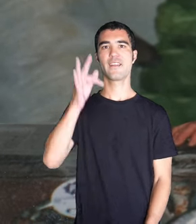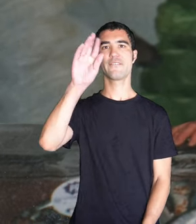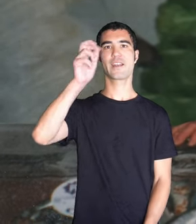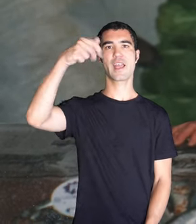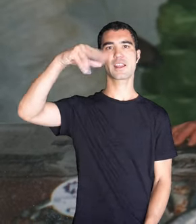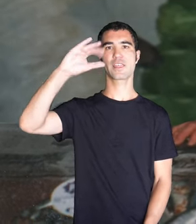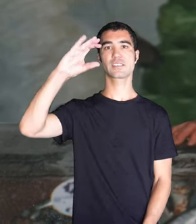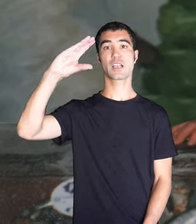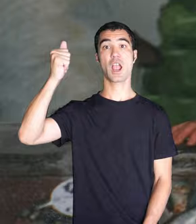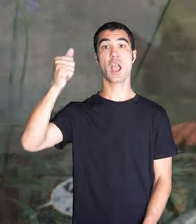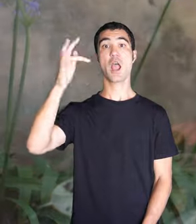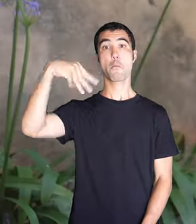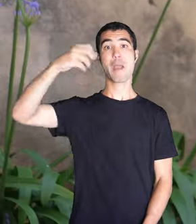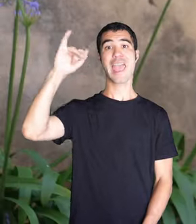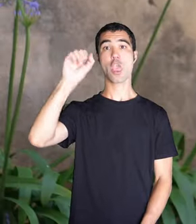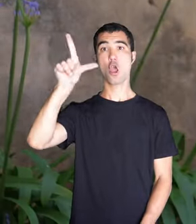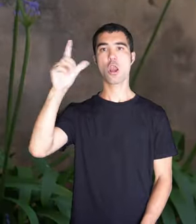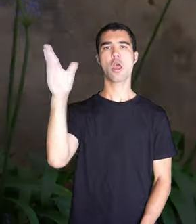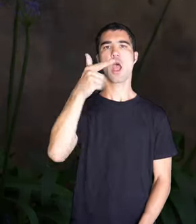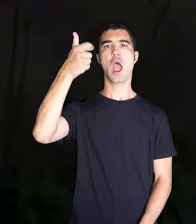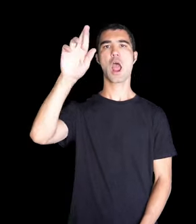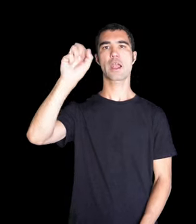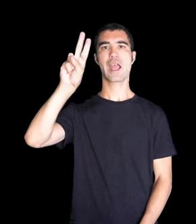Institut Cartogràfic Amaió al Garau, l'any 33.